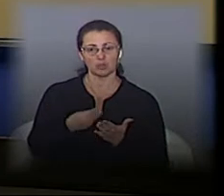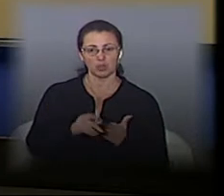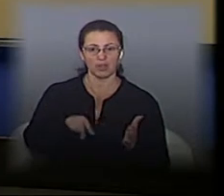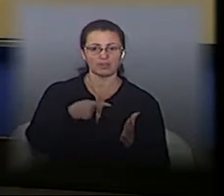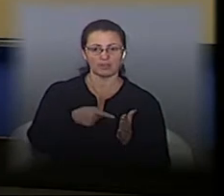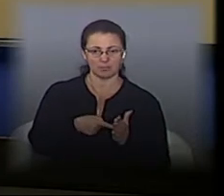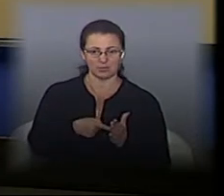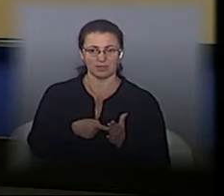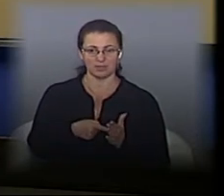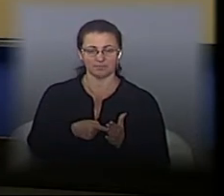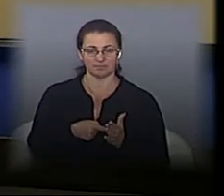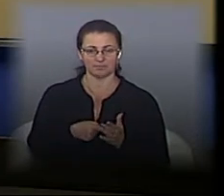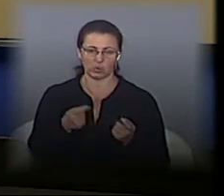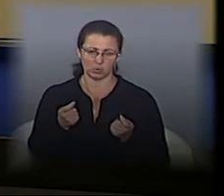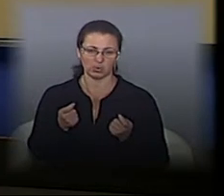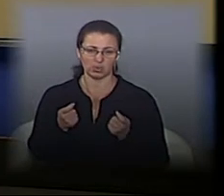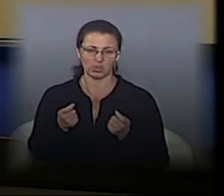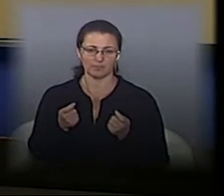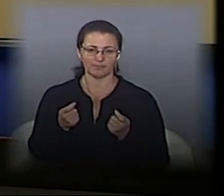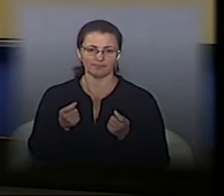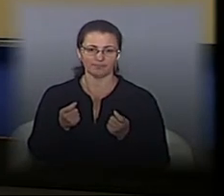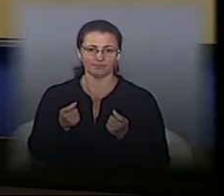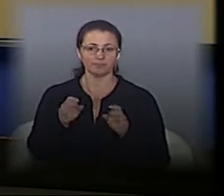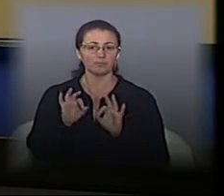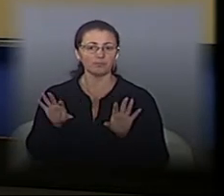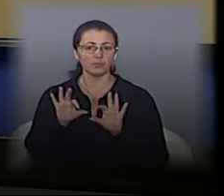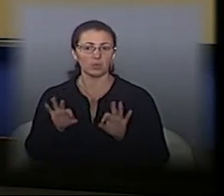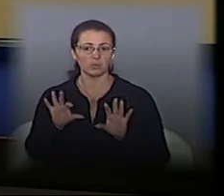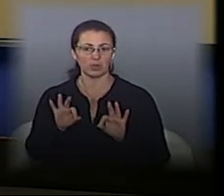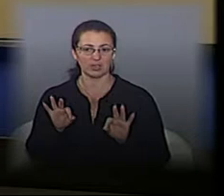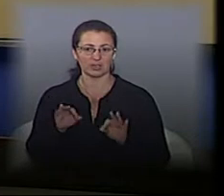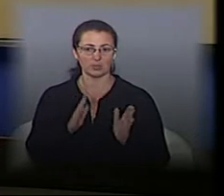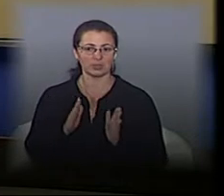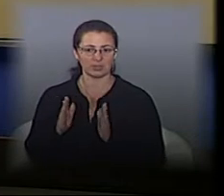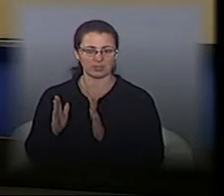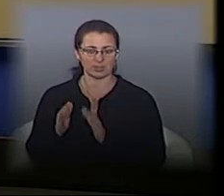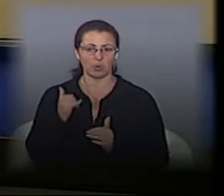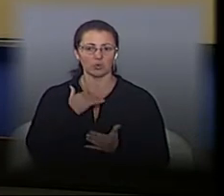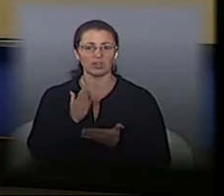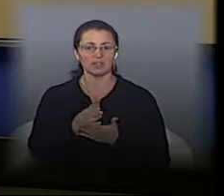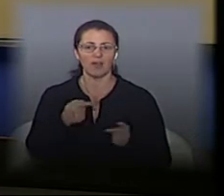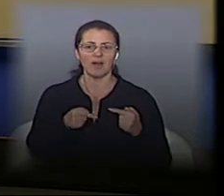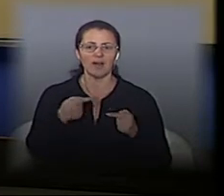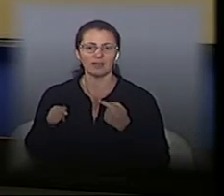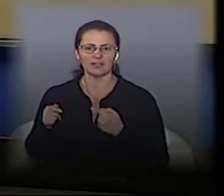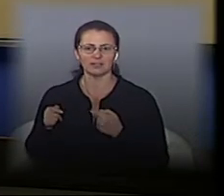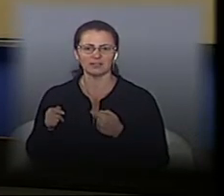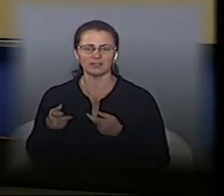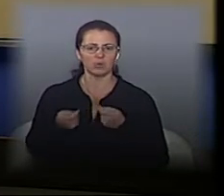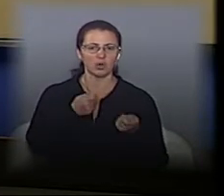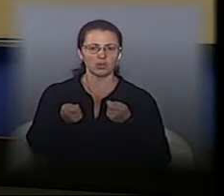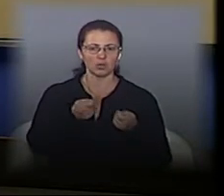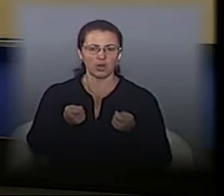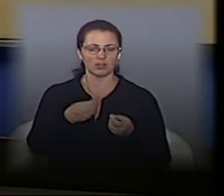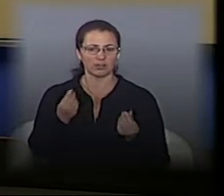я так трошки вам, ну, такі, скажімо, поясню систему, так? Тобто, у нас є різні розпорядники коштів міського